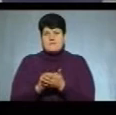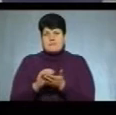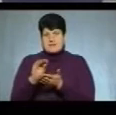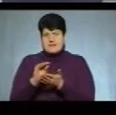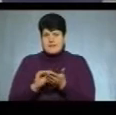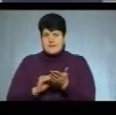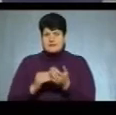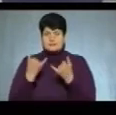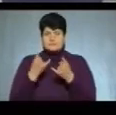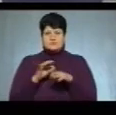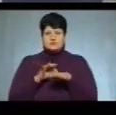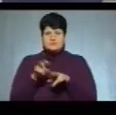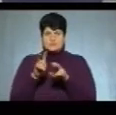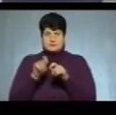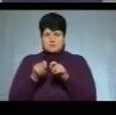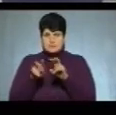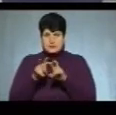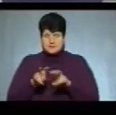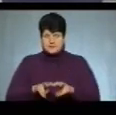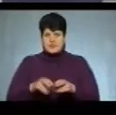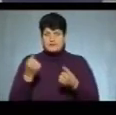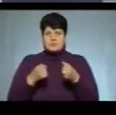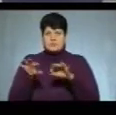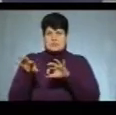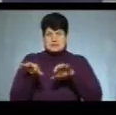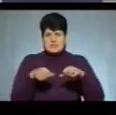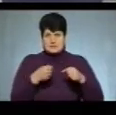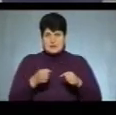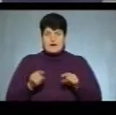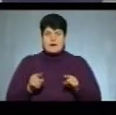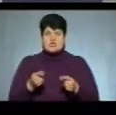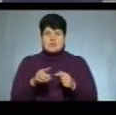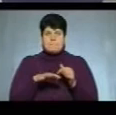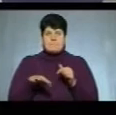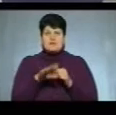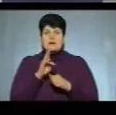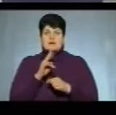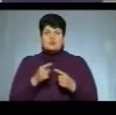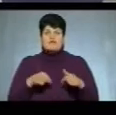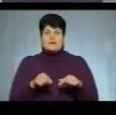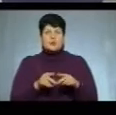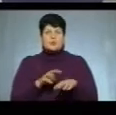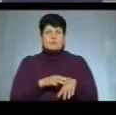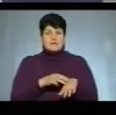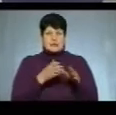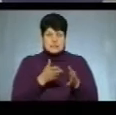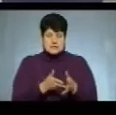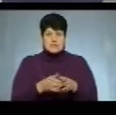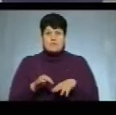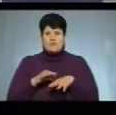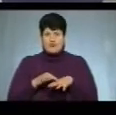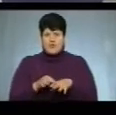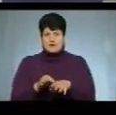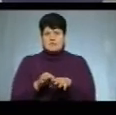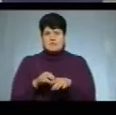триває досудове розслідування, автомобілі вилучені на арешт майданчик Кременецького відділу поліції, проводяться всі відповідні